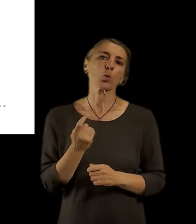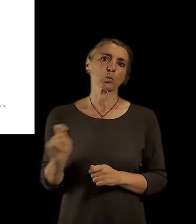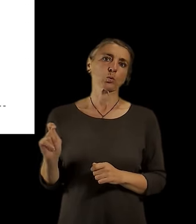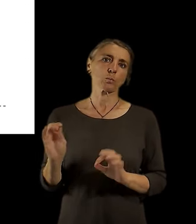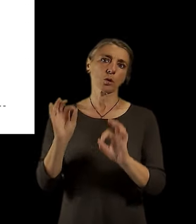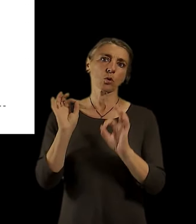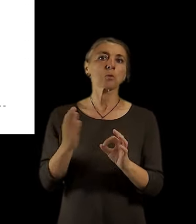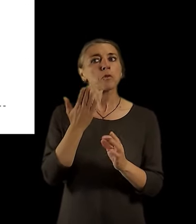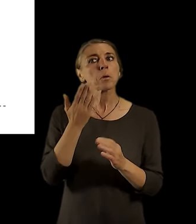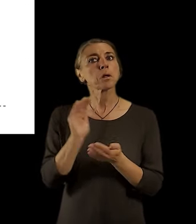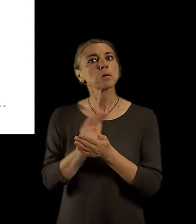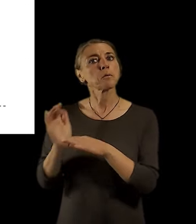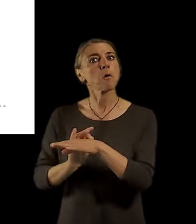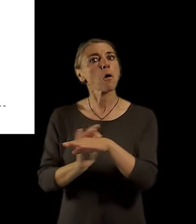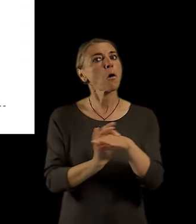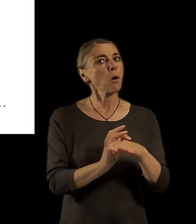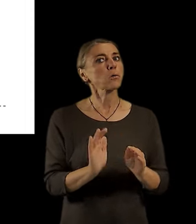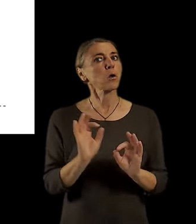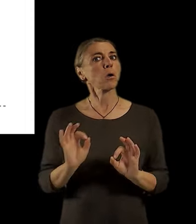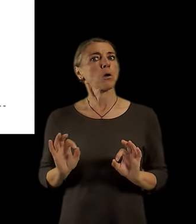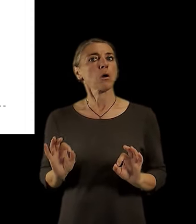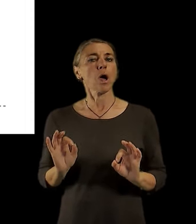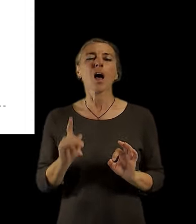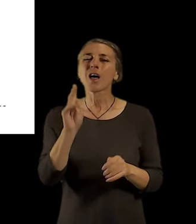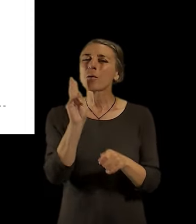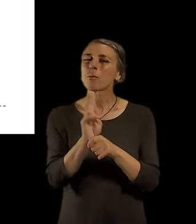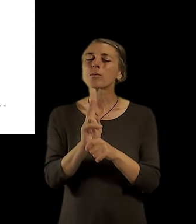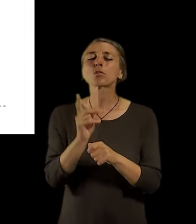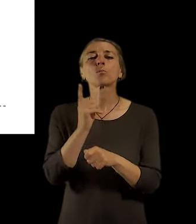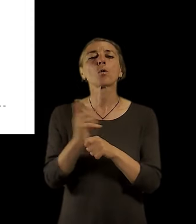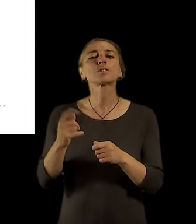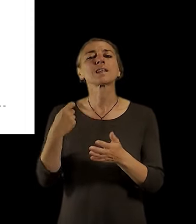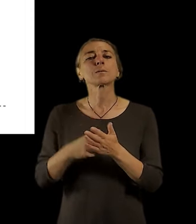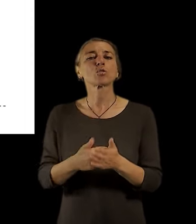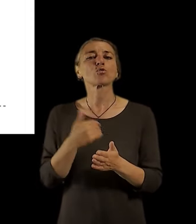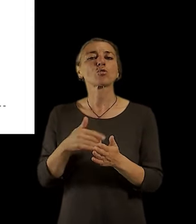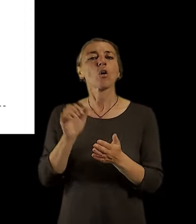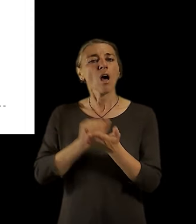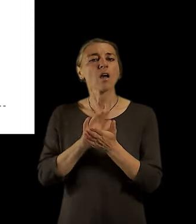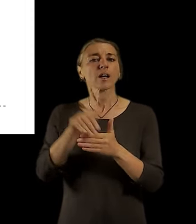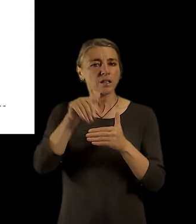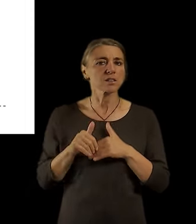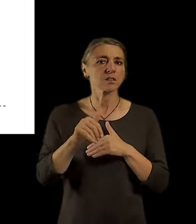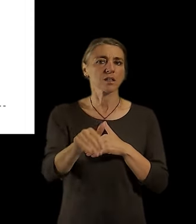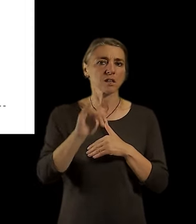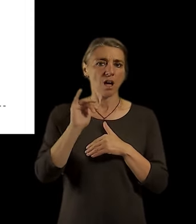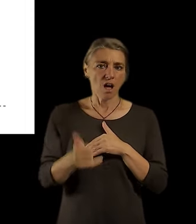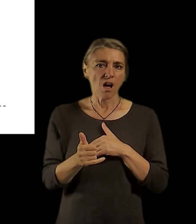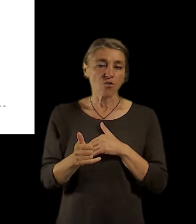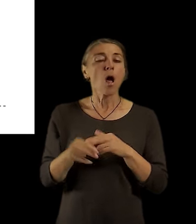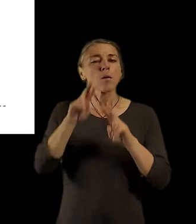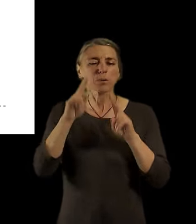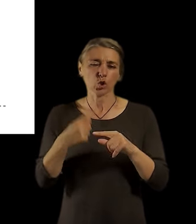je přebytek, ale zdůraznuju, jsou to vlastně ty rejstříkové kapacity, ale ty reálné jsou trochu nížší. Navíc 10 %